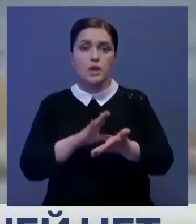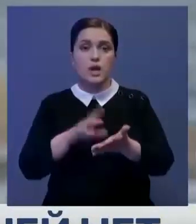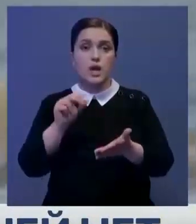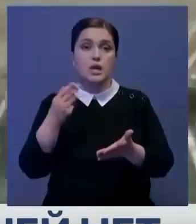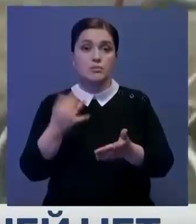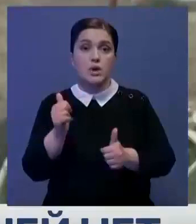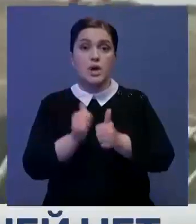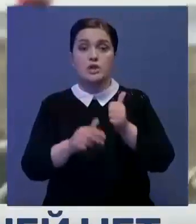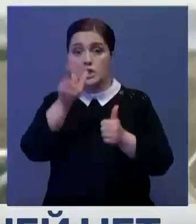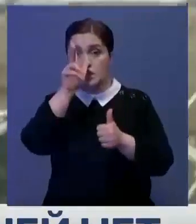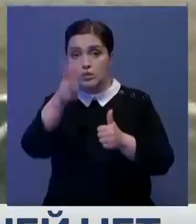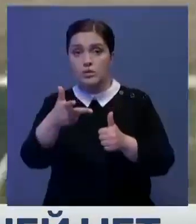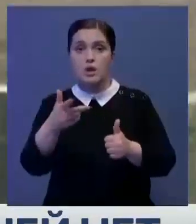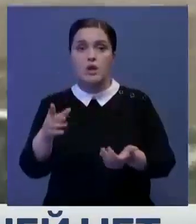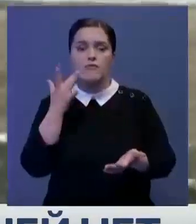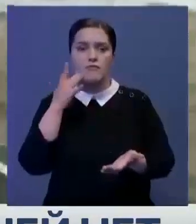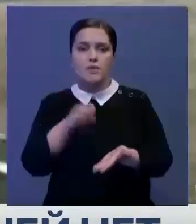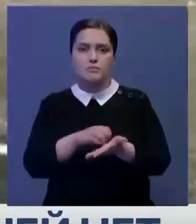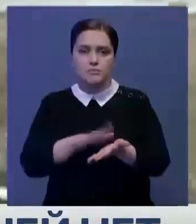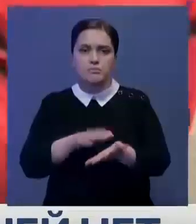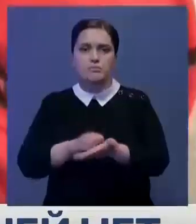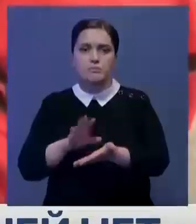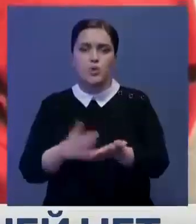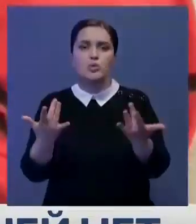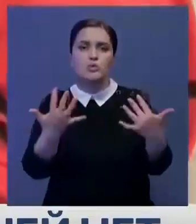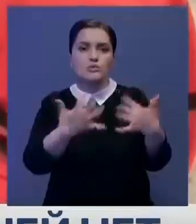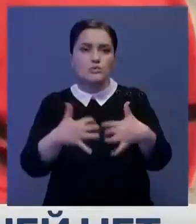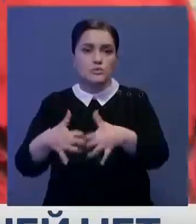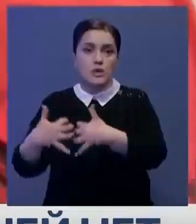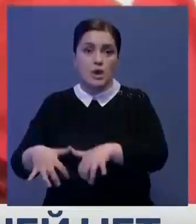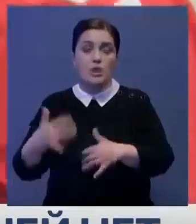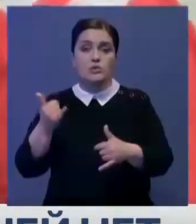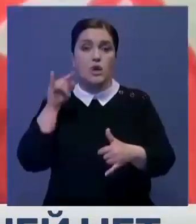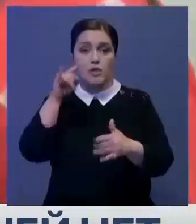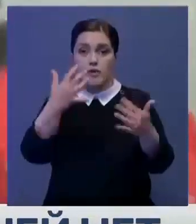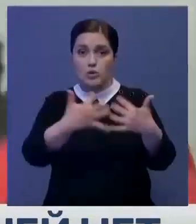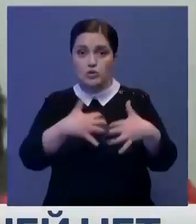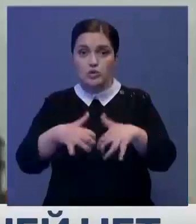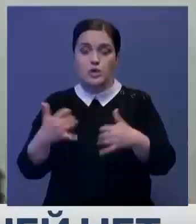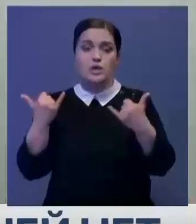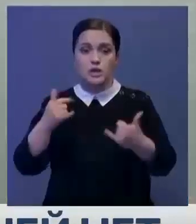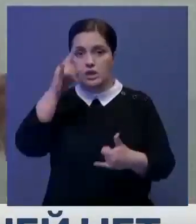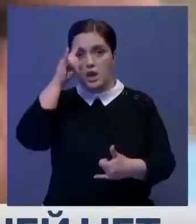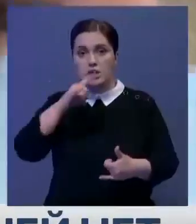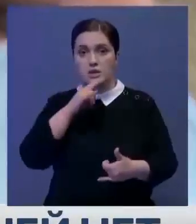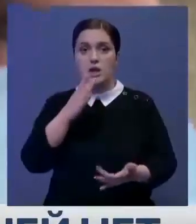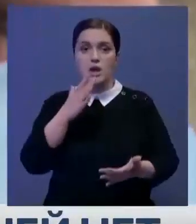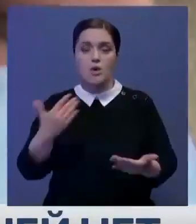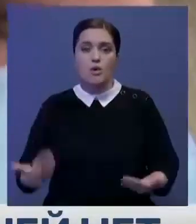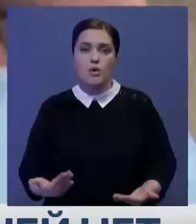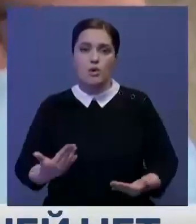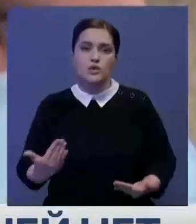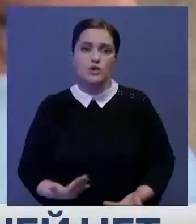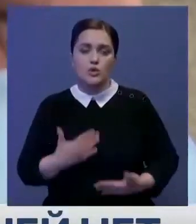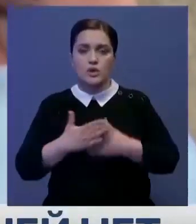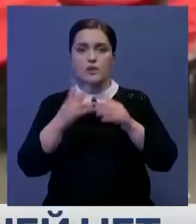шельфе каждые три года проводится перепись тюленей. Согласно последнему авиаучету, сейчас на казахстанской Апатории обитает